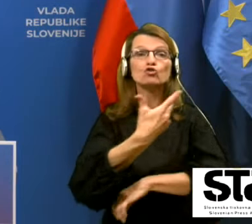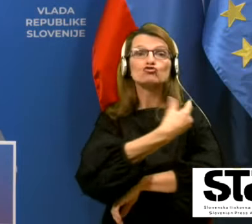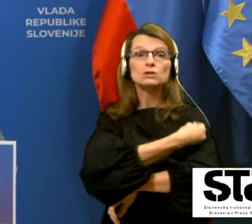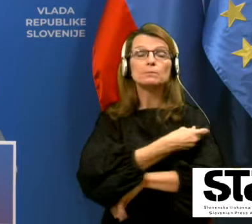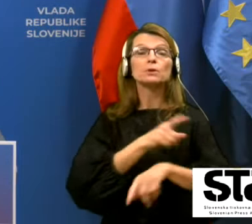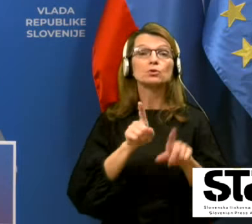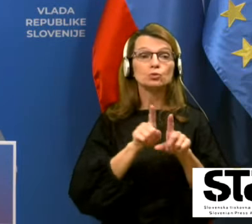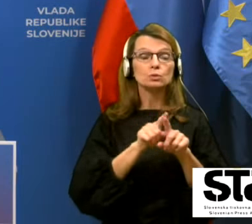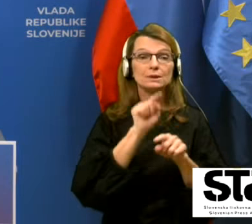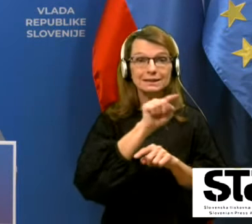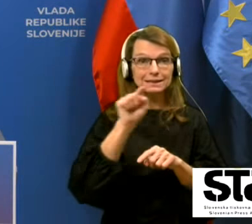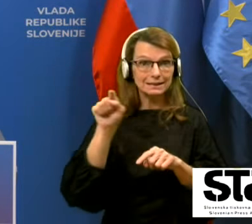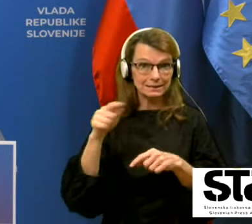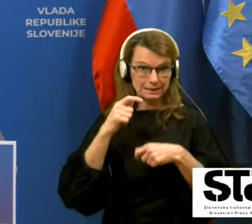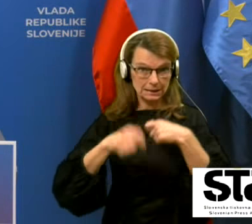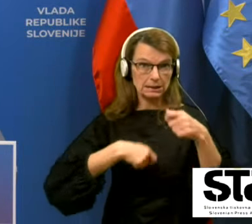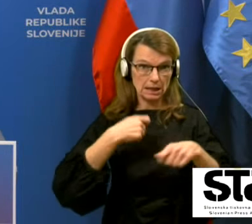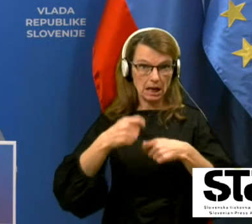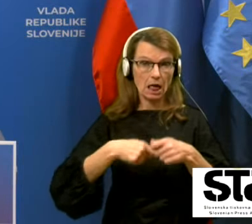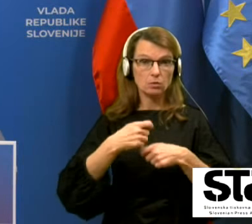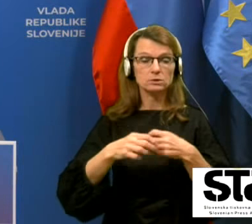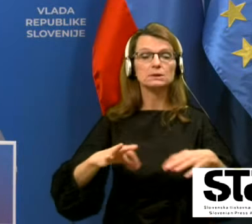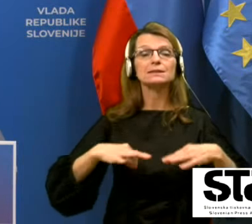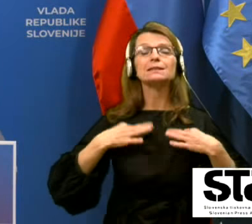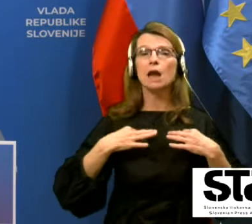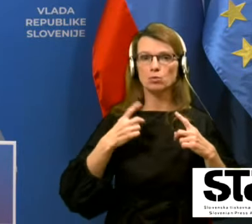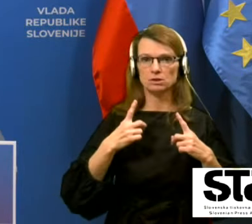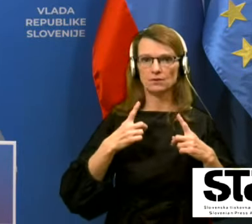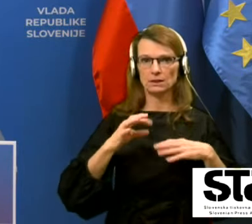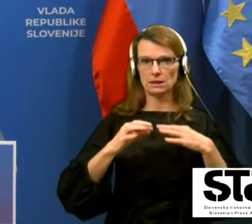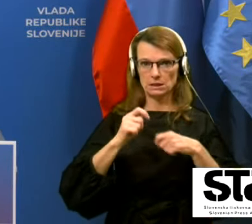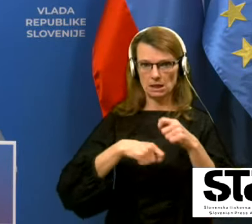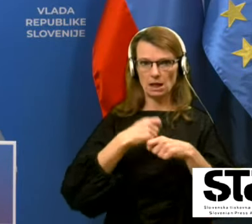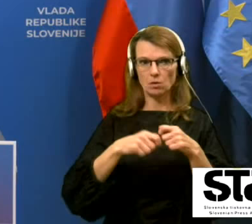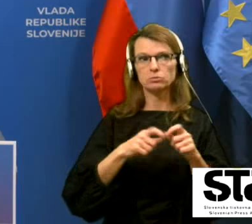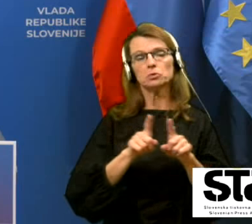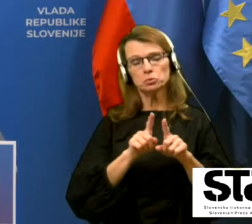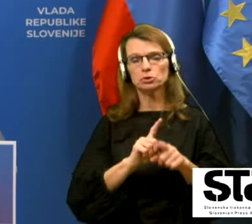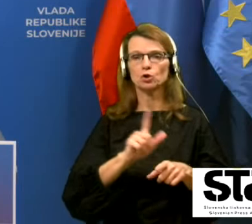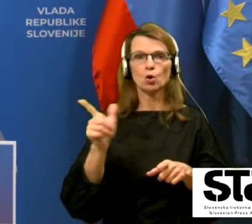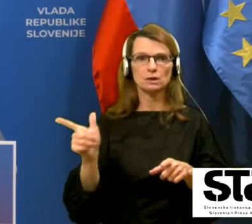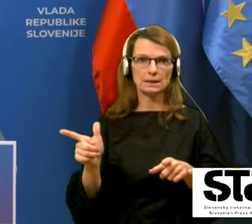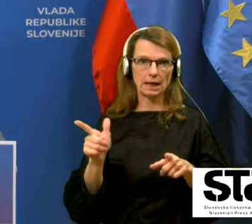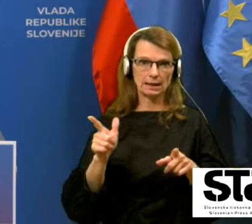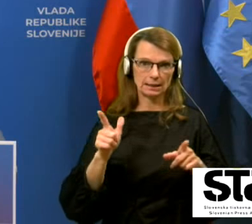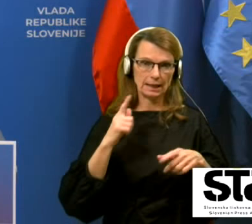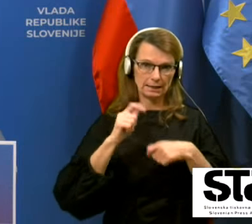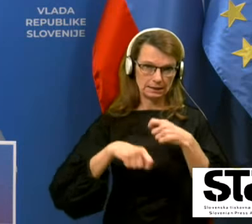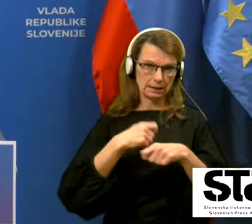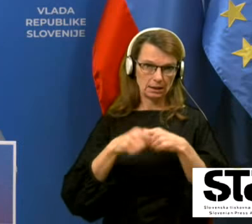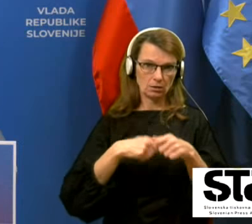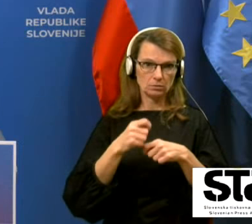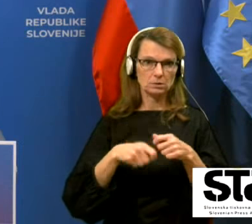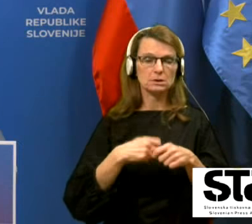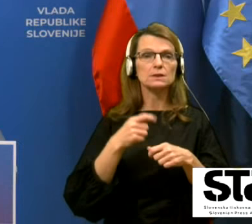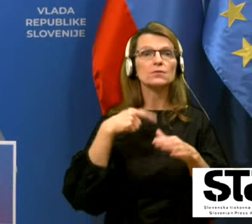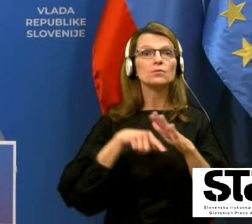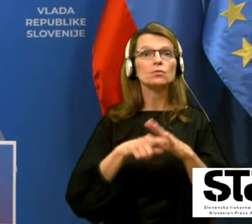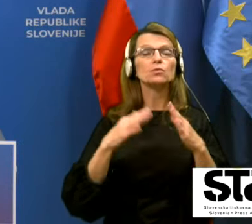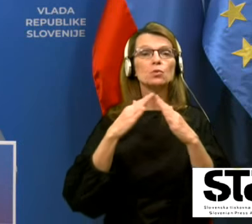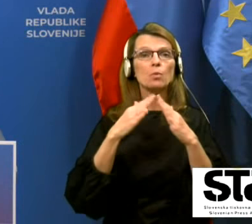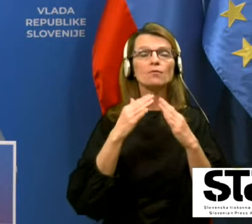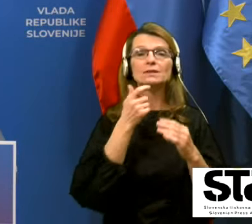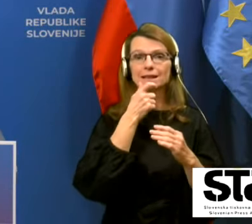tisti delavci, zdravstveni delavci in drugi v domovih starejših občanov,